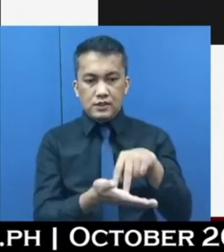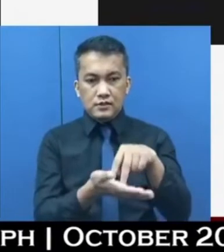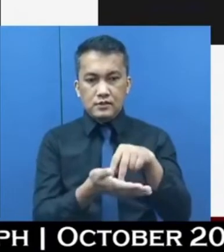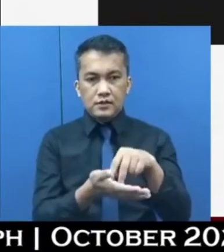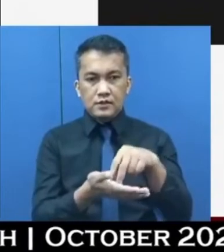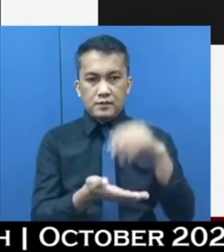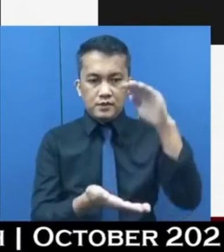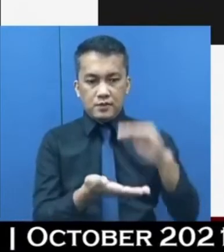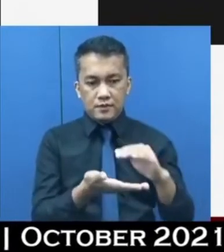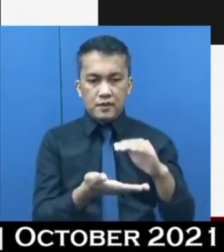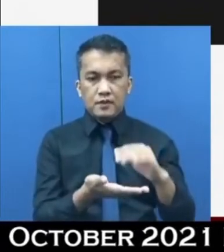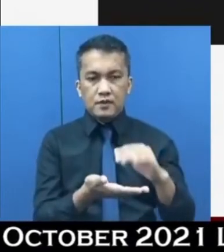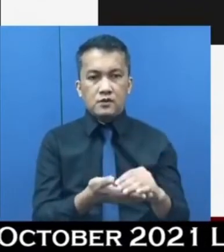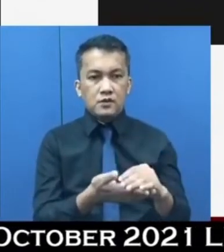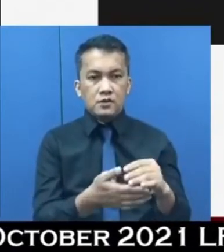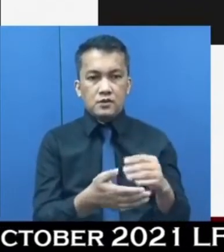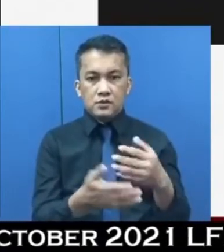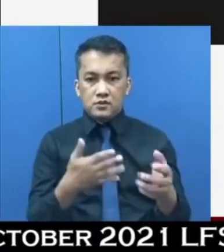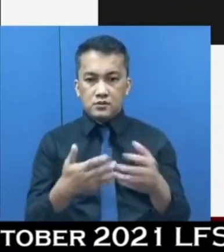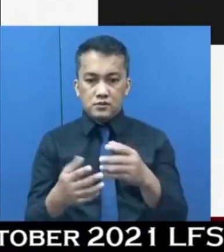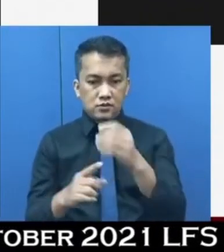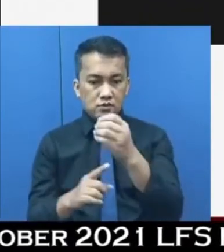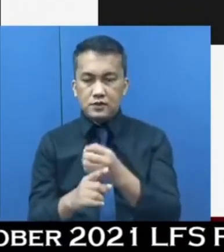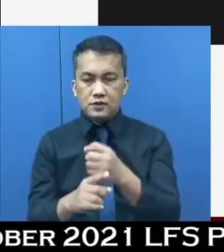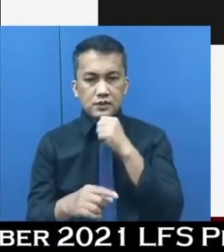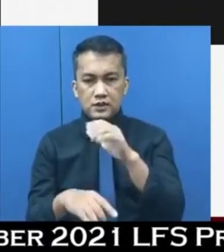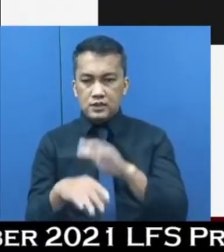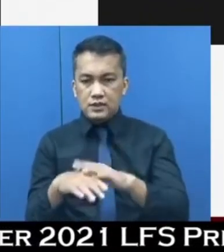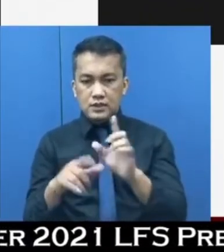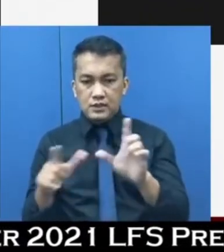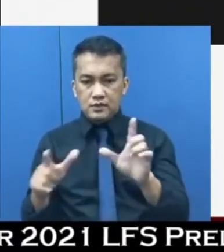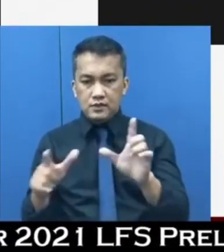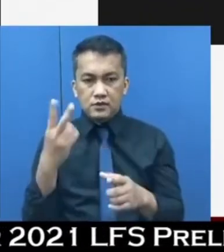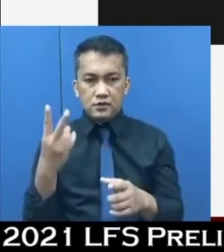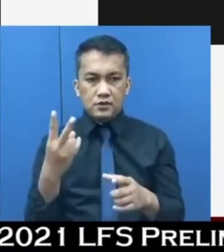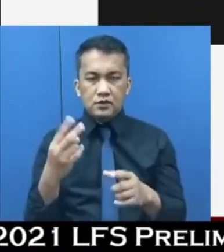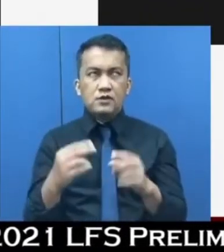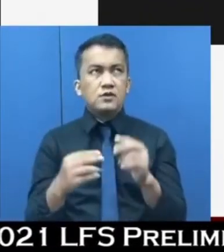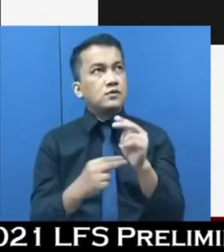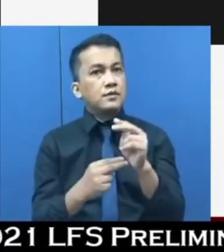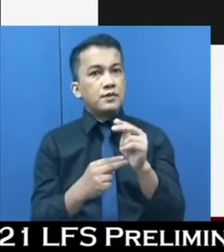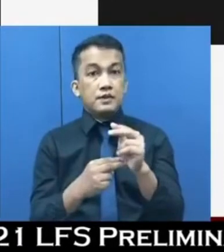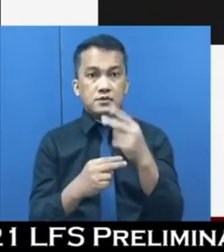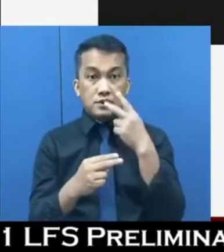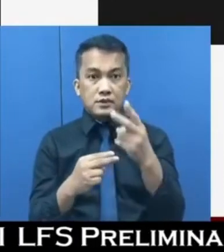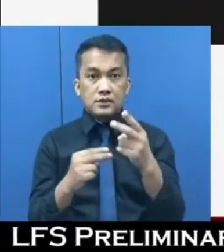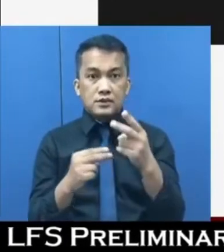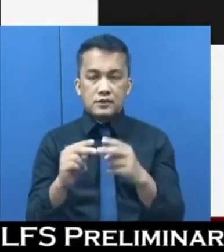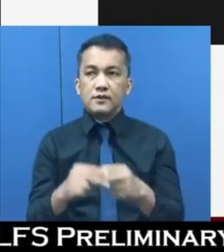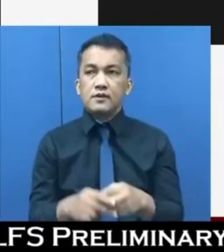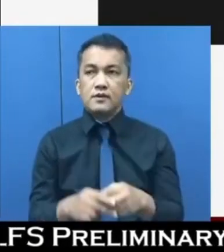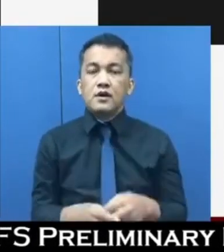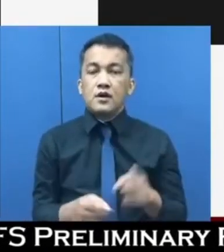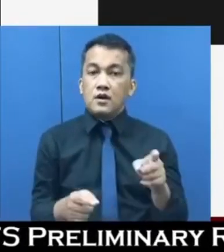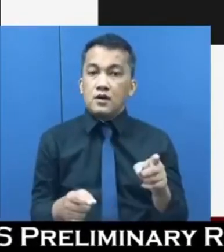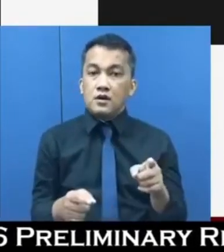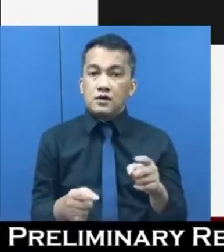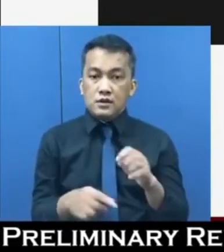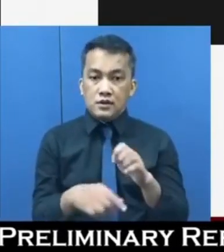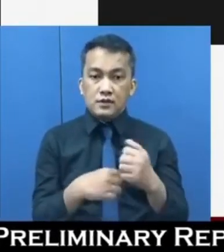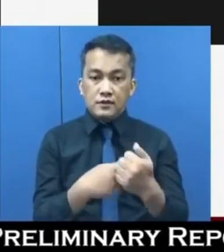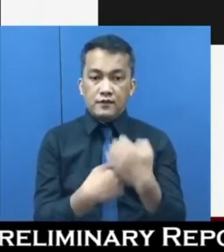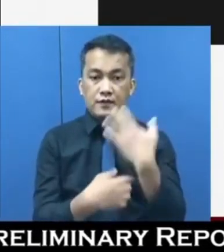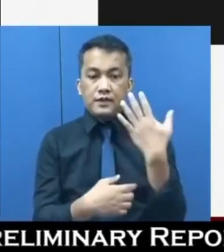Although, noong October, hindi pa talaga tayo alert level 2. Noong November yan. So, makikita natin talaga ang effect